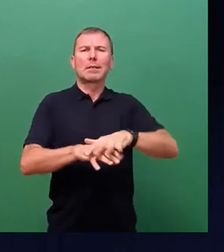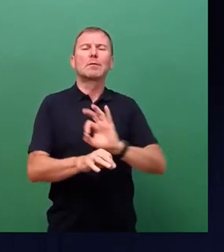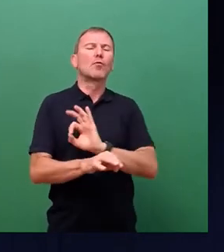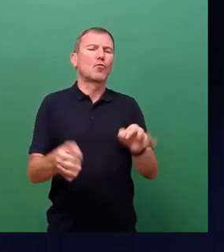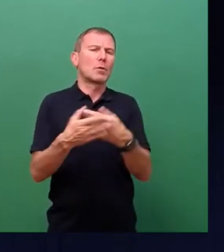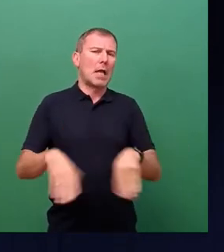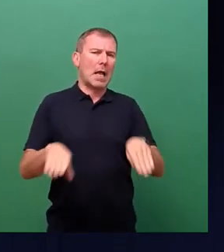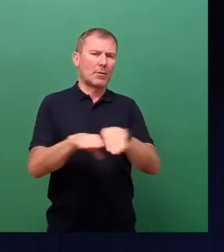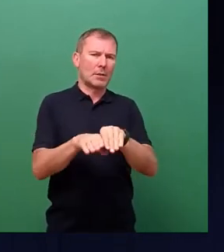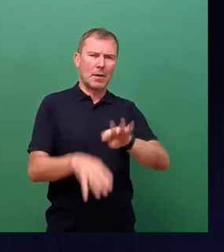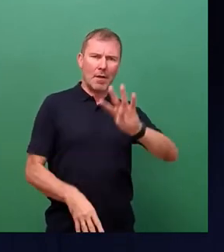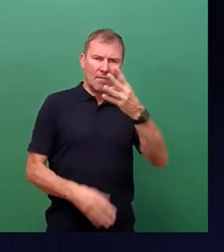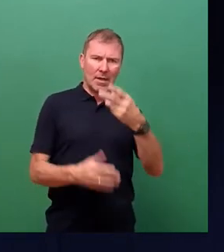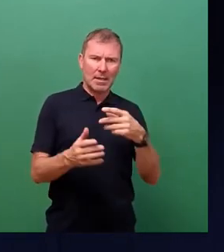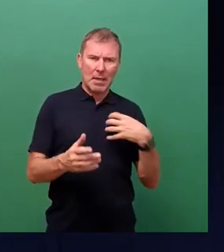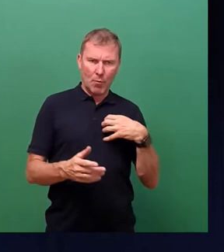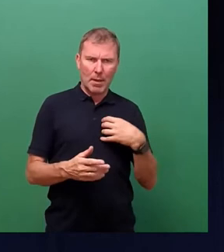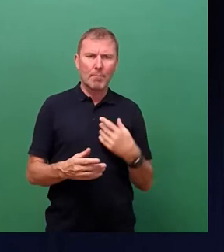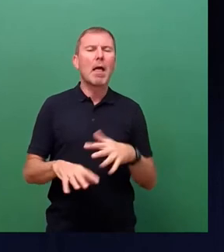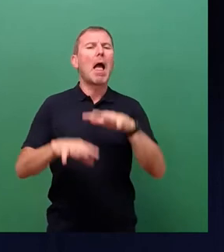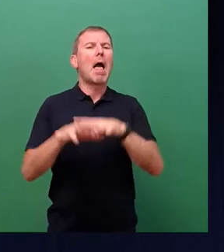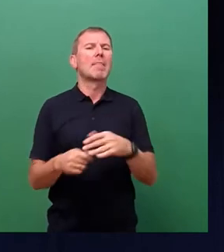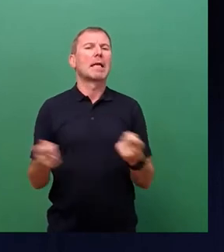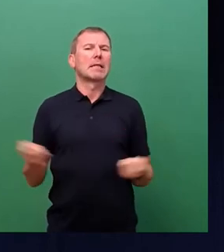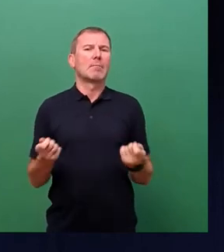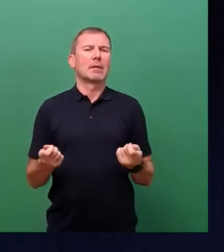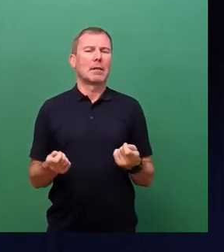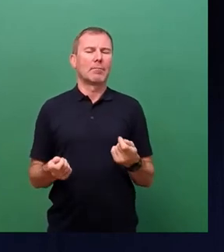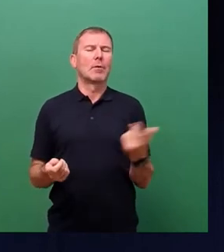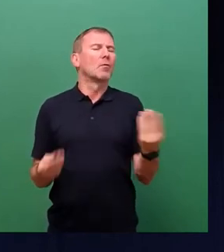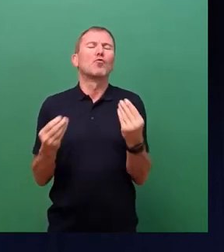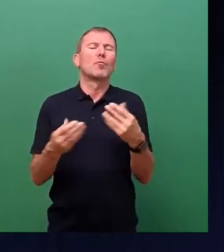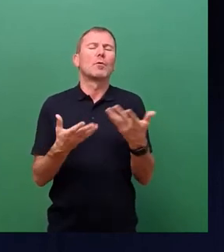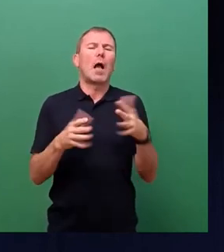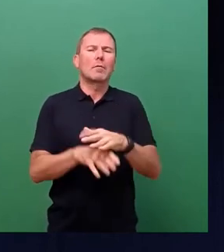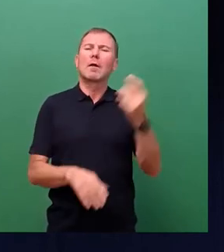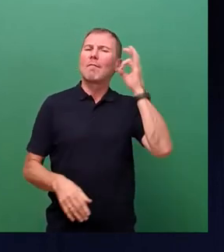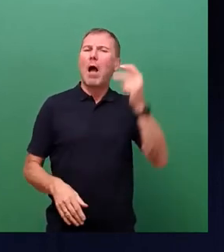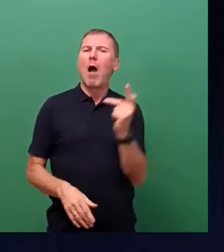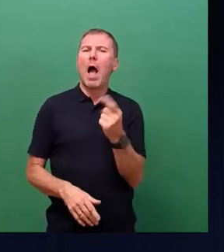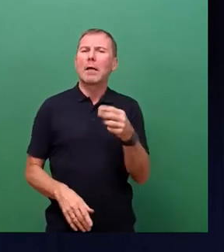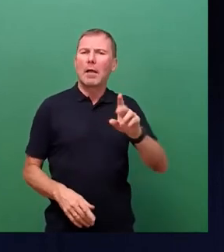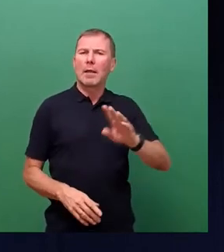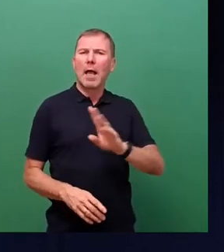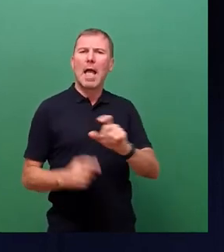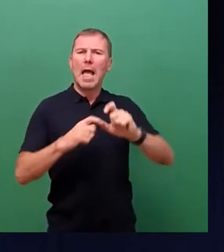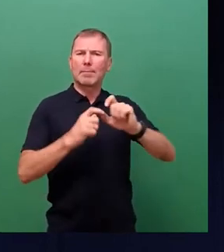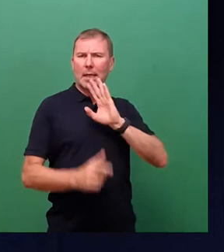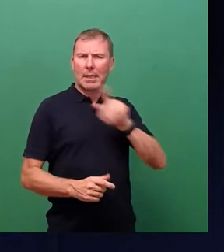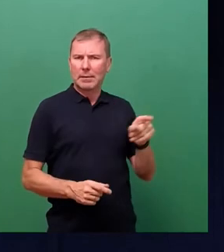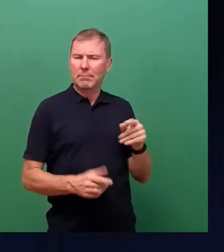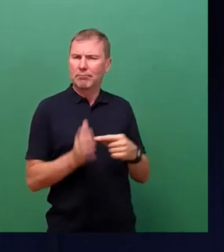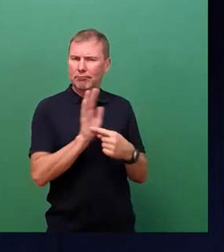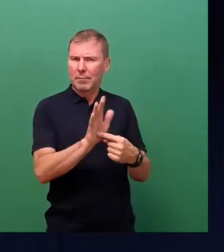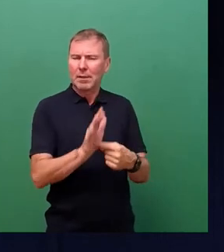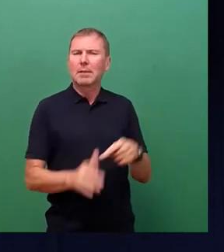Viertes Problem, Netzbetrieb, klassische Erzeugungsausfälle, hat die Frau Kartner gut dargestellt. Das war die Kategorie, die gehört der Auswahl hier im UW